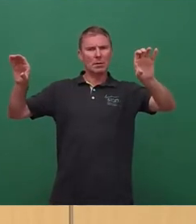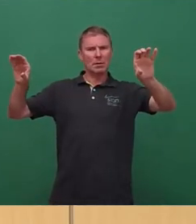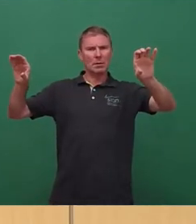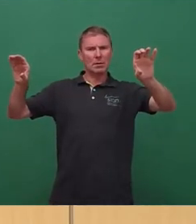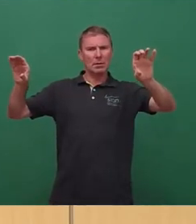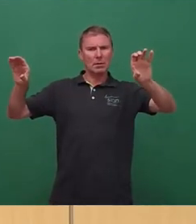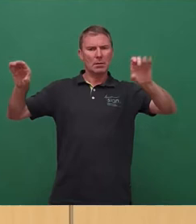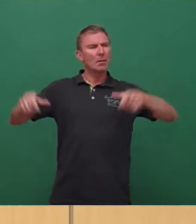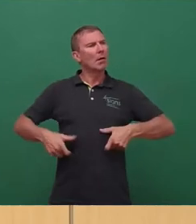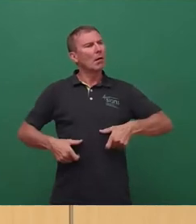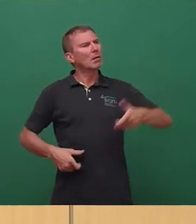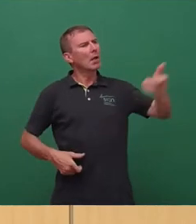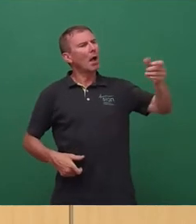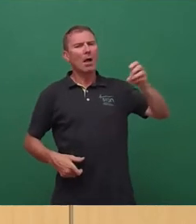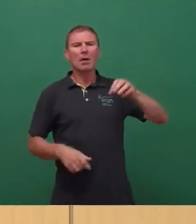Der Würz lacht.